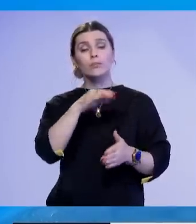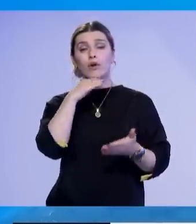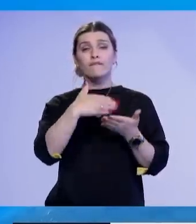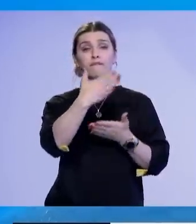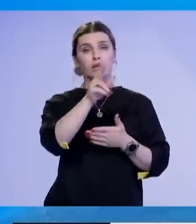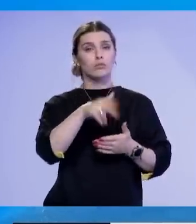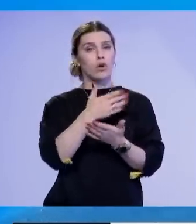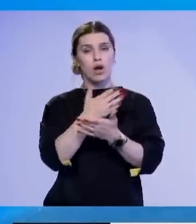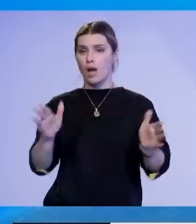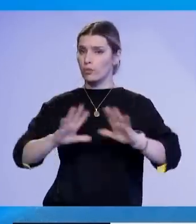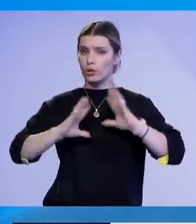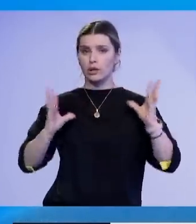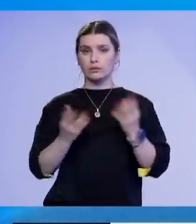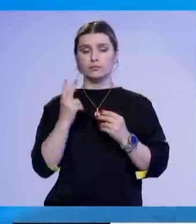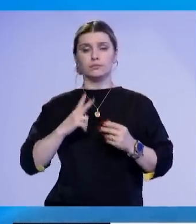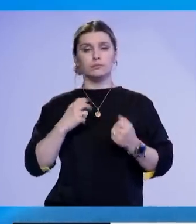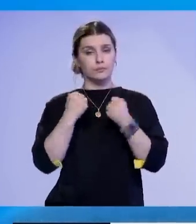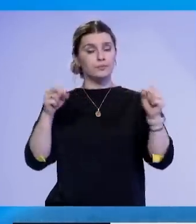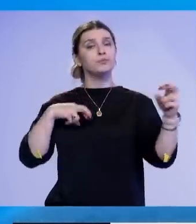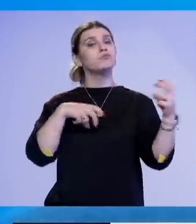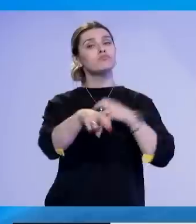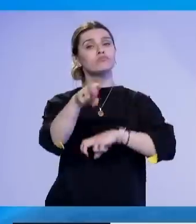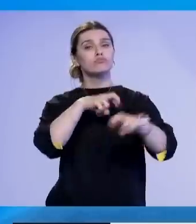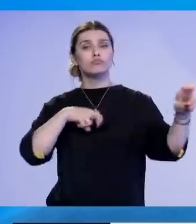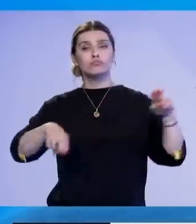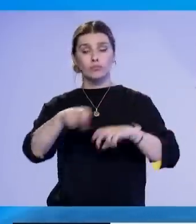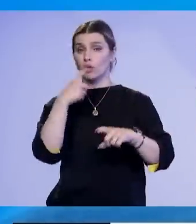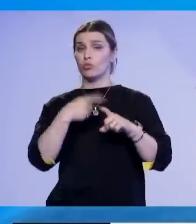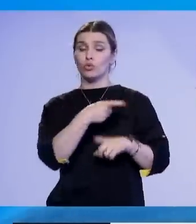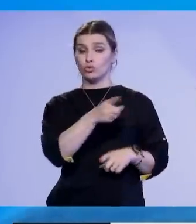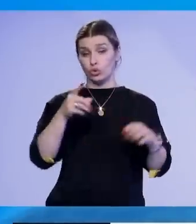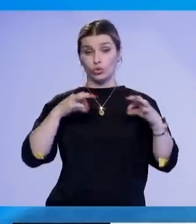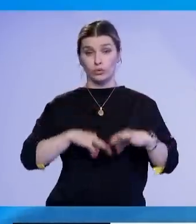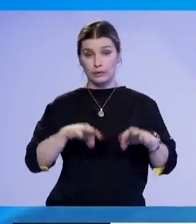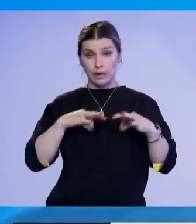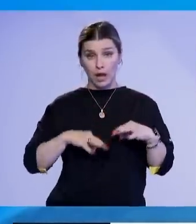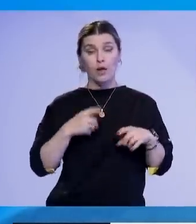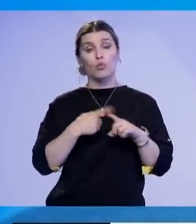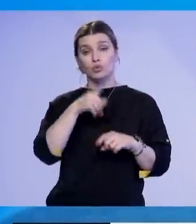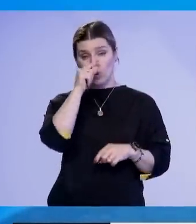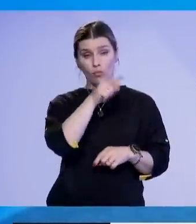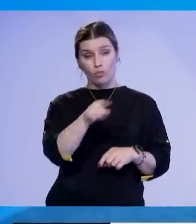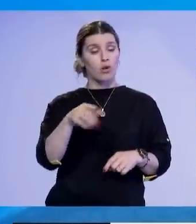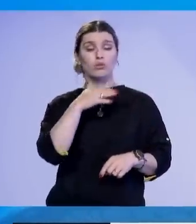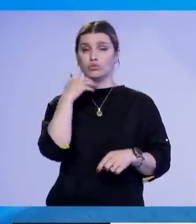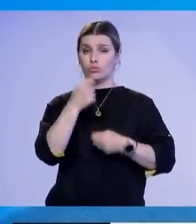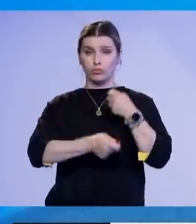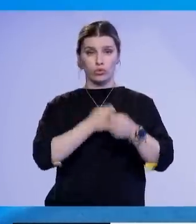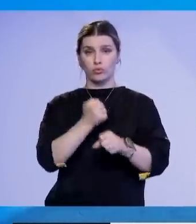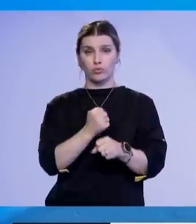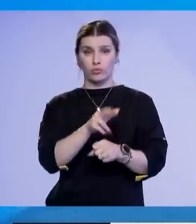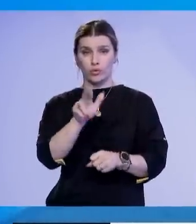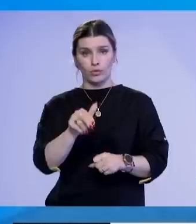gjithatë hapura e të qarkullueshme për qytetaret dhe se komunat dhe kryetaret duhet të punojnë shumë sepse ka shumë pun për të bërë për